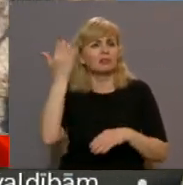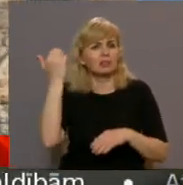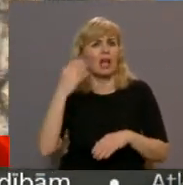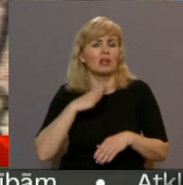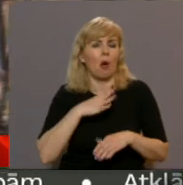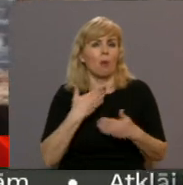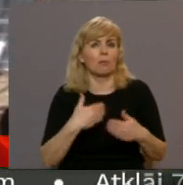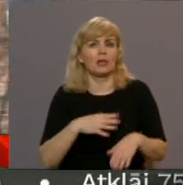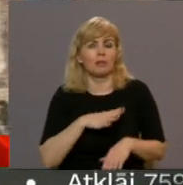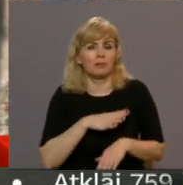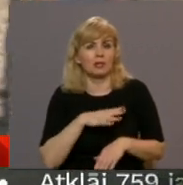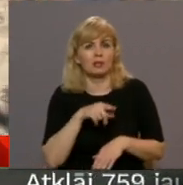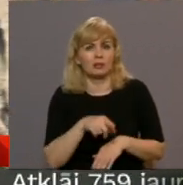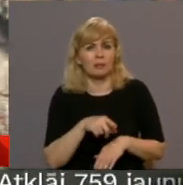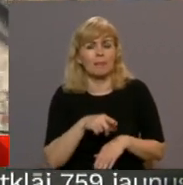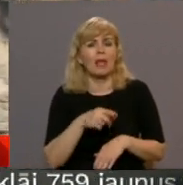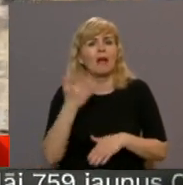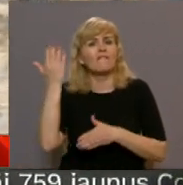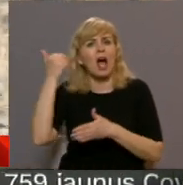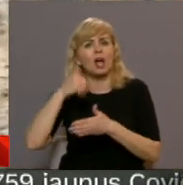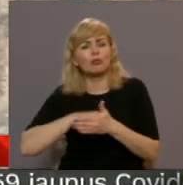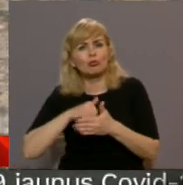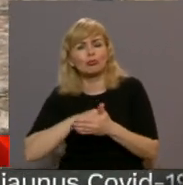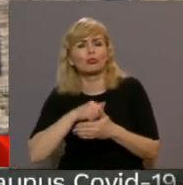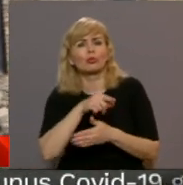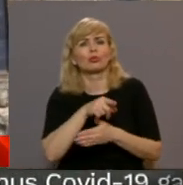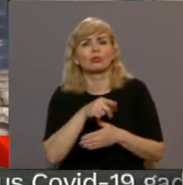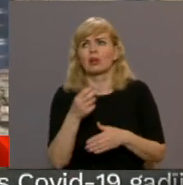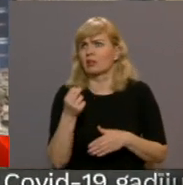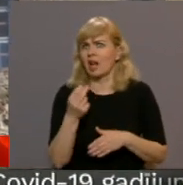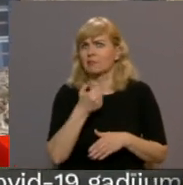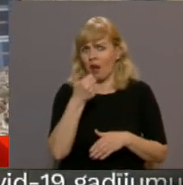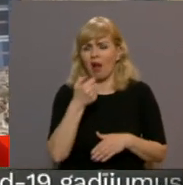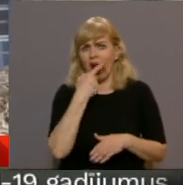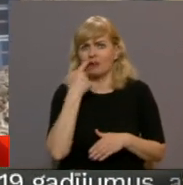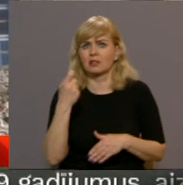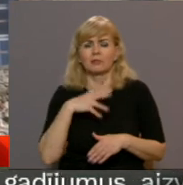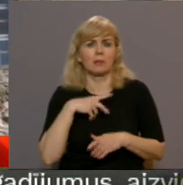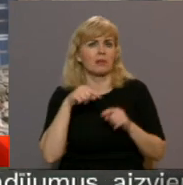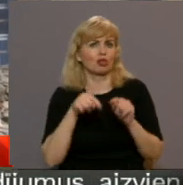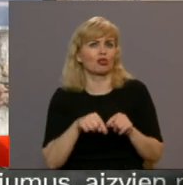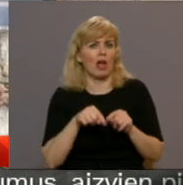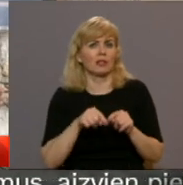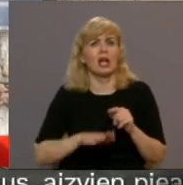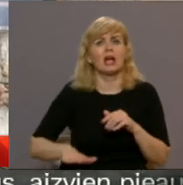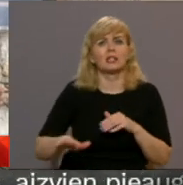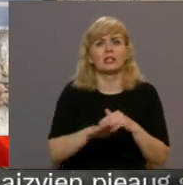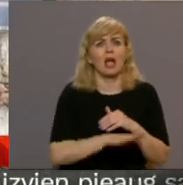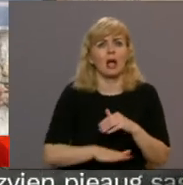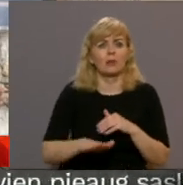Pēc tam kronikām jau 13. gadsimtā te bija Zemgales